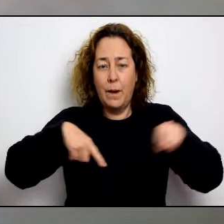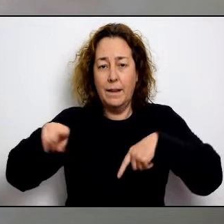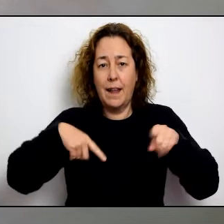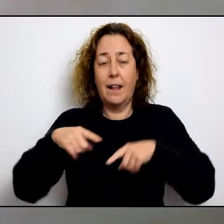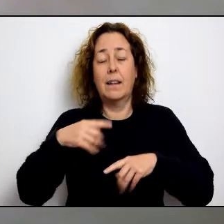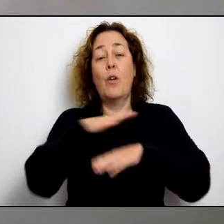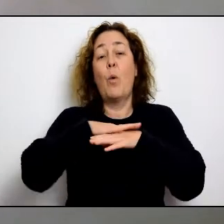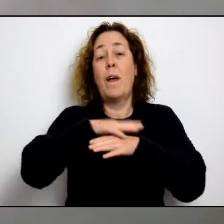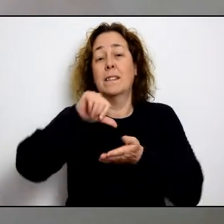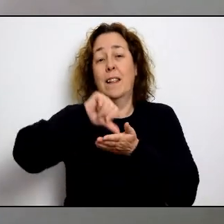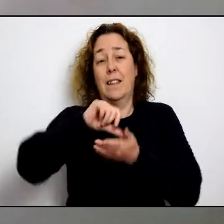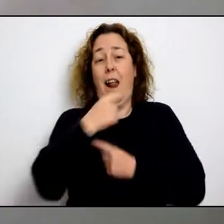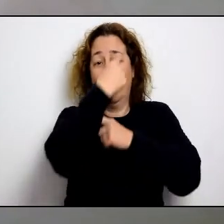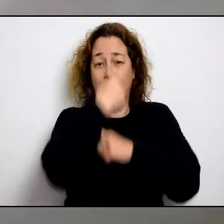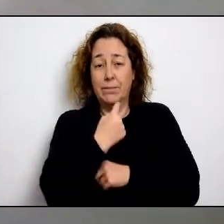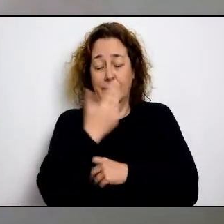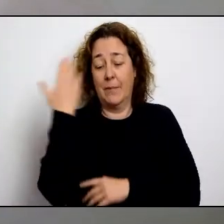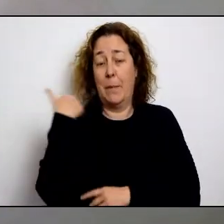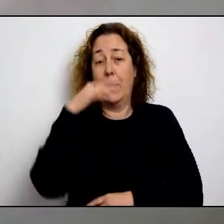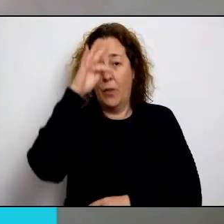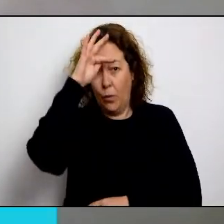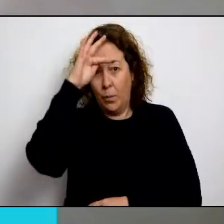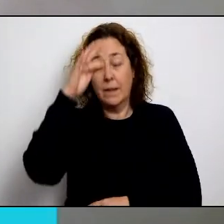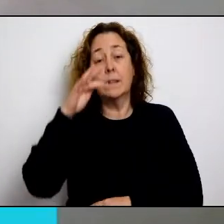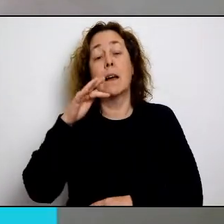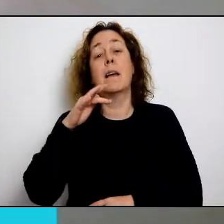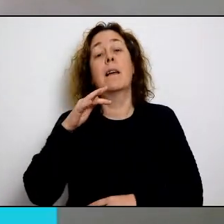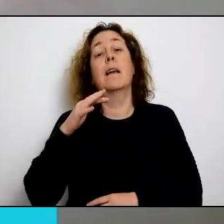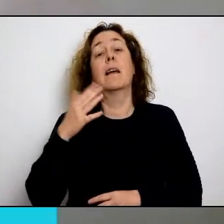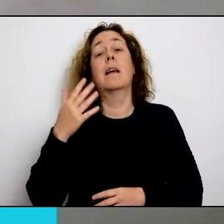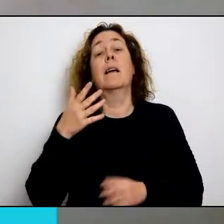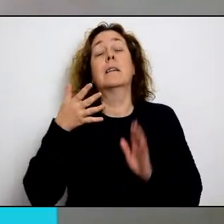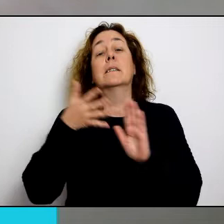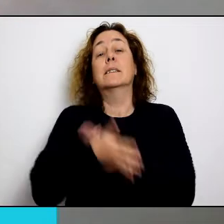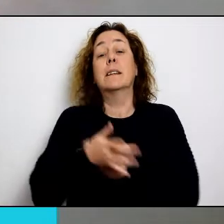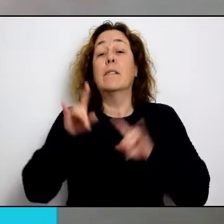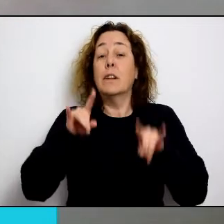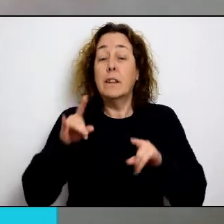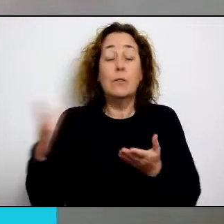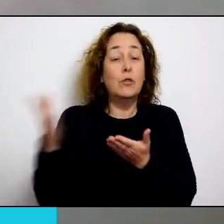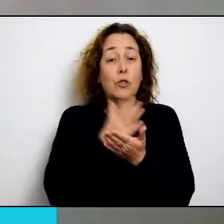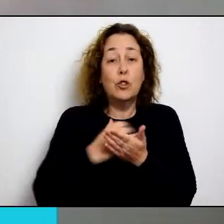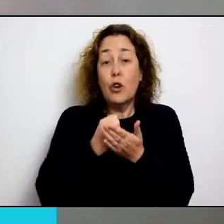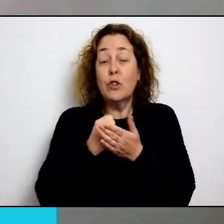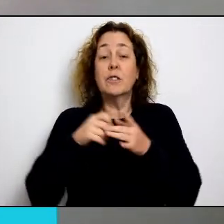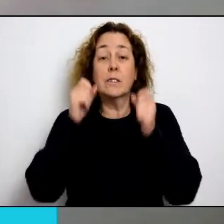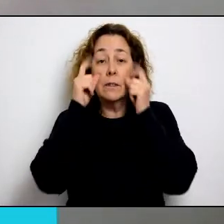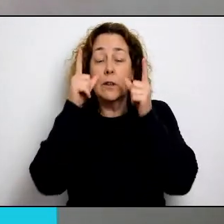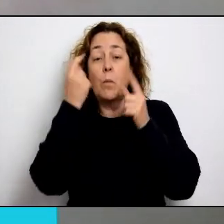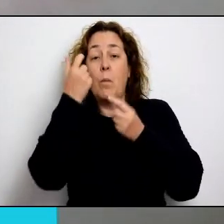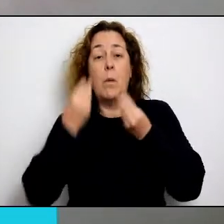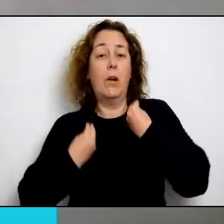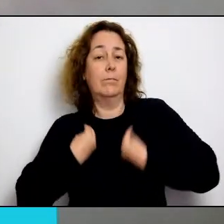que ha estat la major restricció a'activitat i a la mobilitat que es va decretar per part del govern central el passat